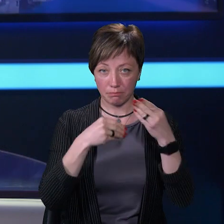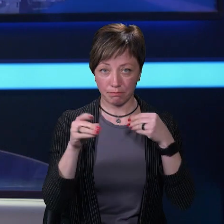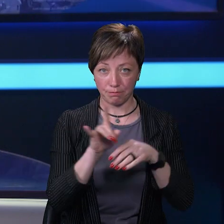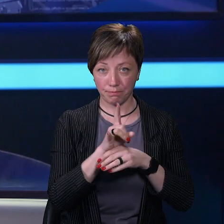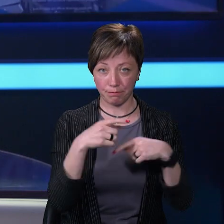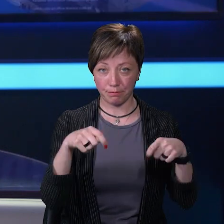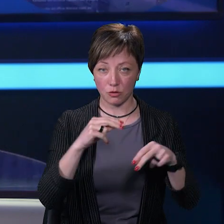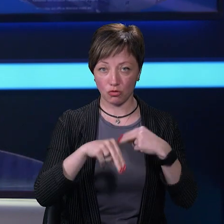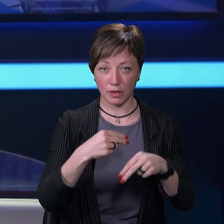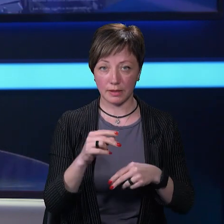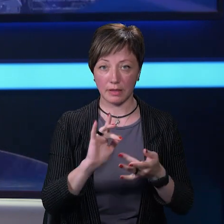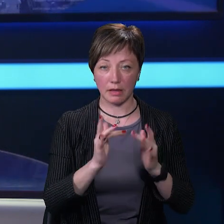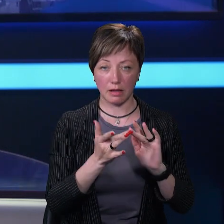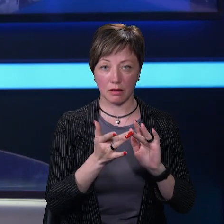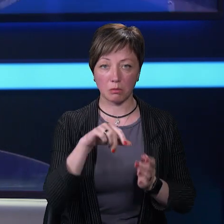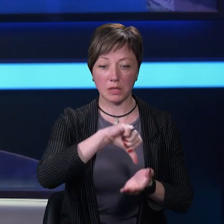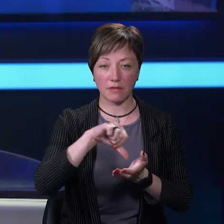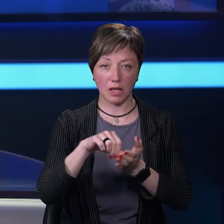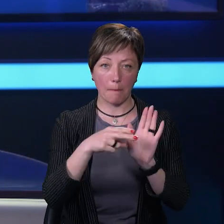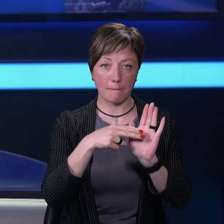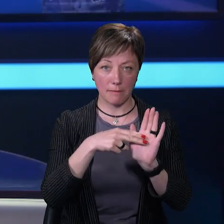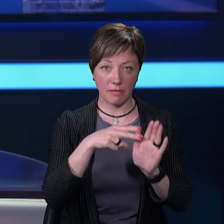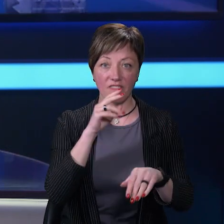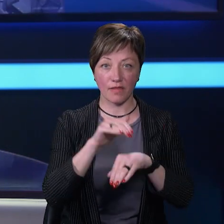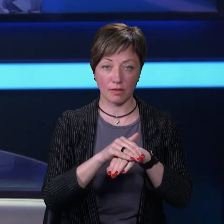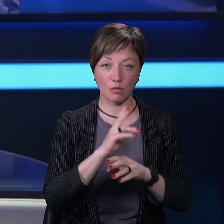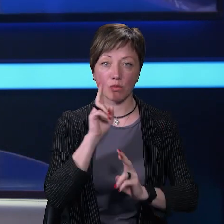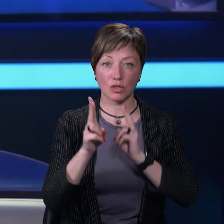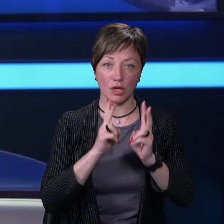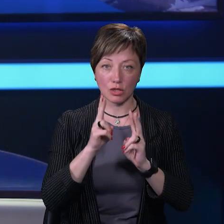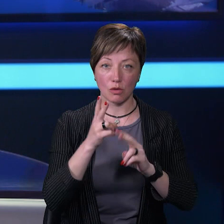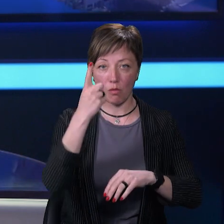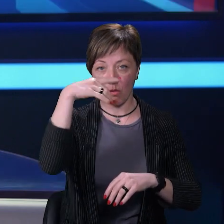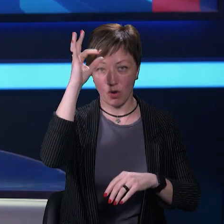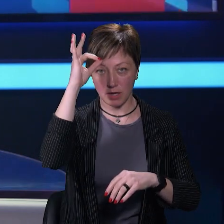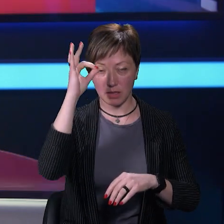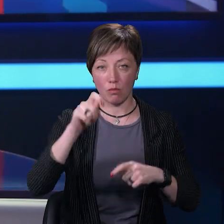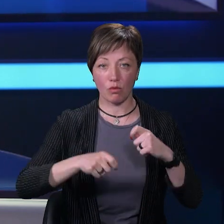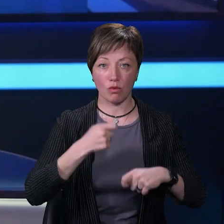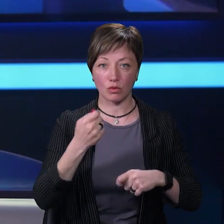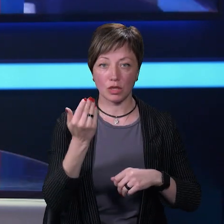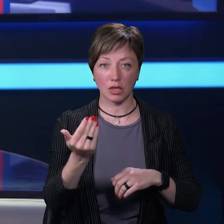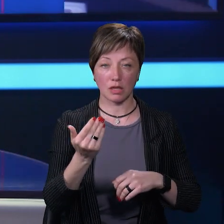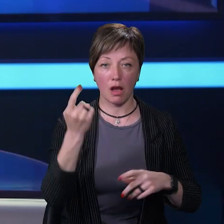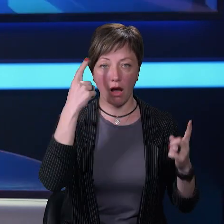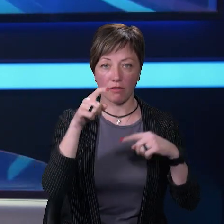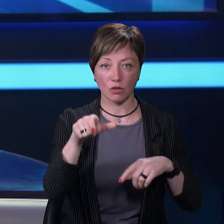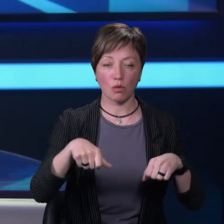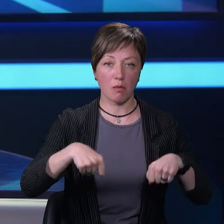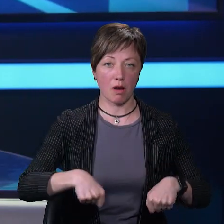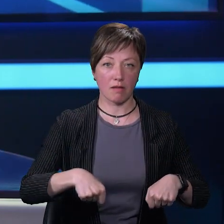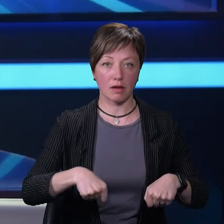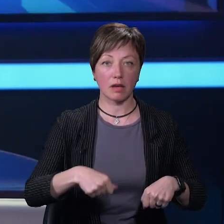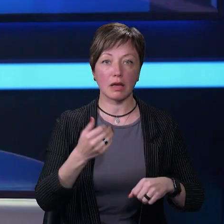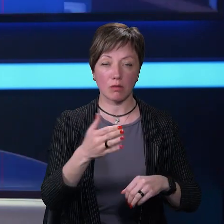продавали через інтернет. Представники брендів, виявивши це, поскаржились до поліції на порушення їхнього авторського права,